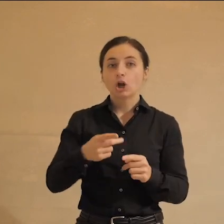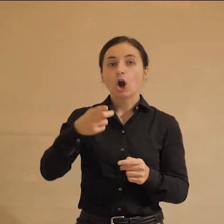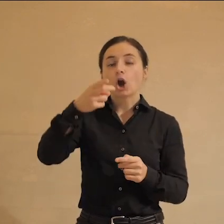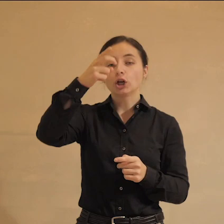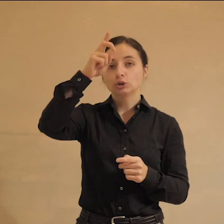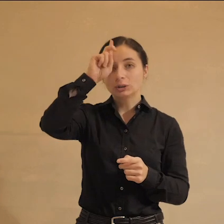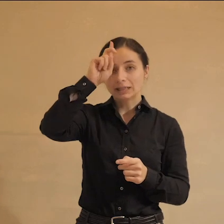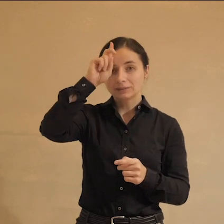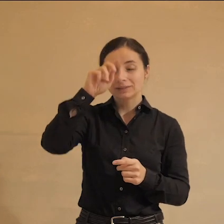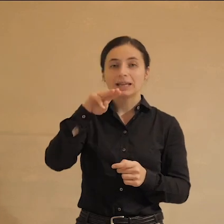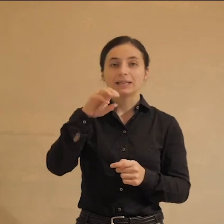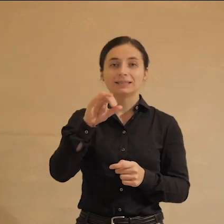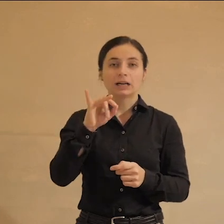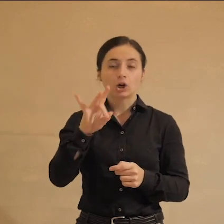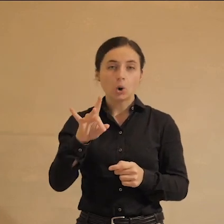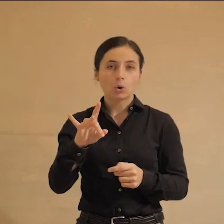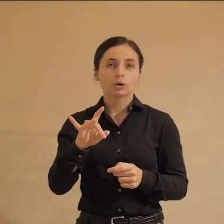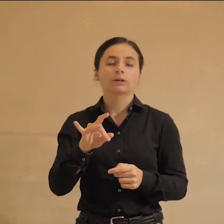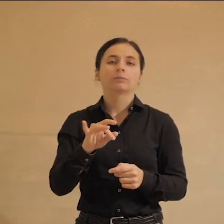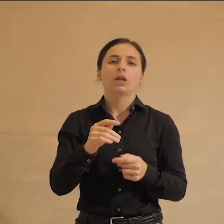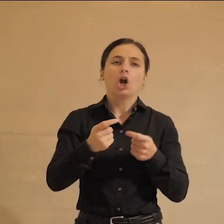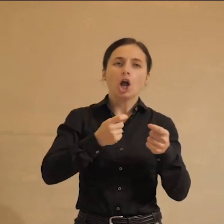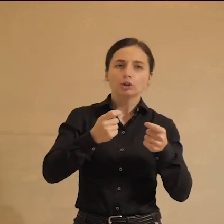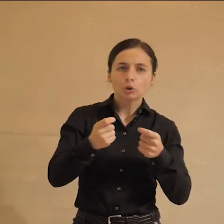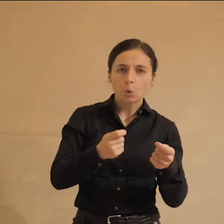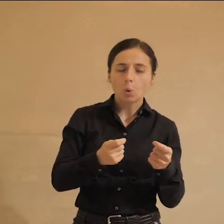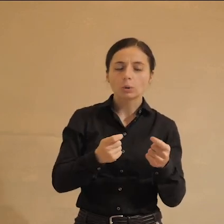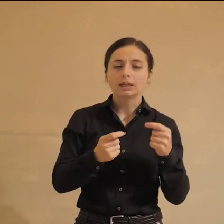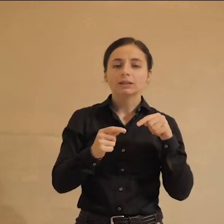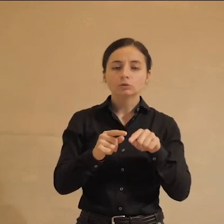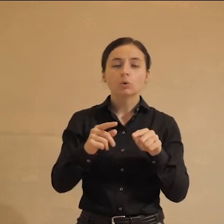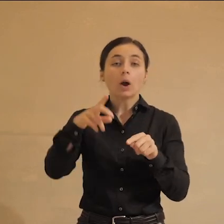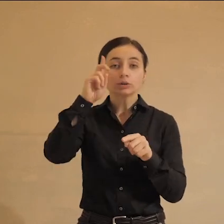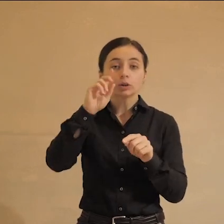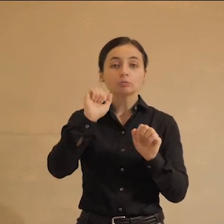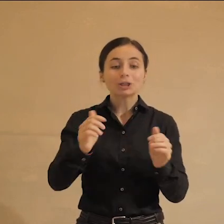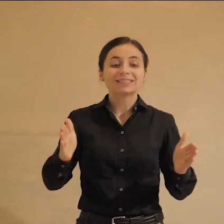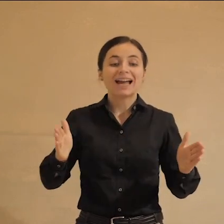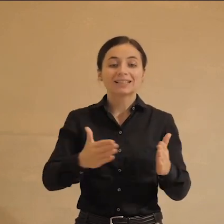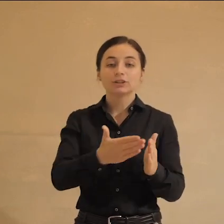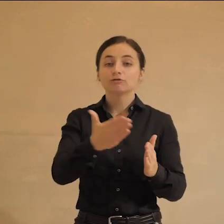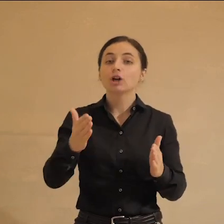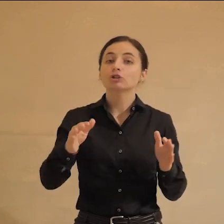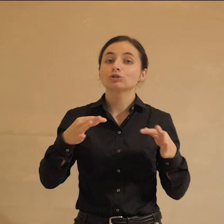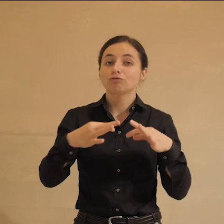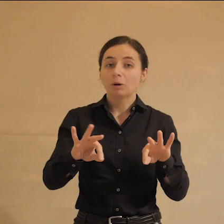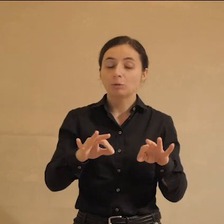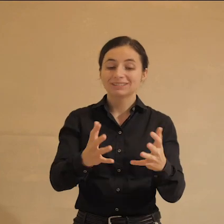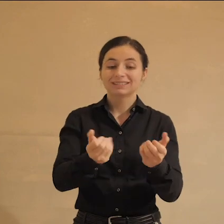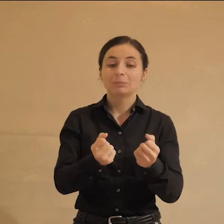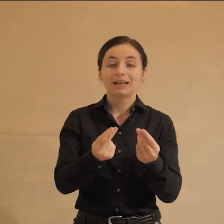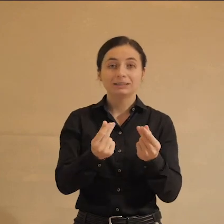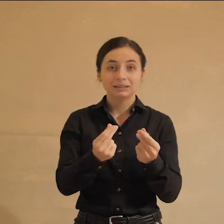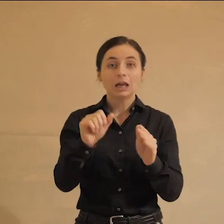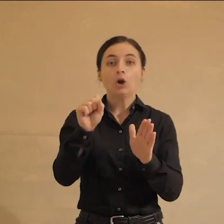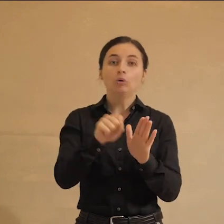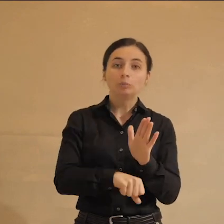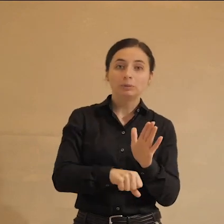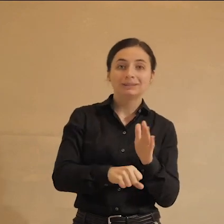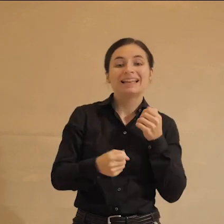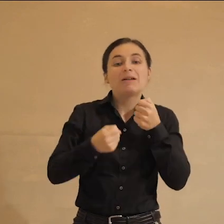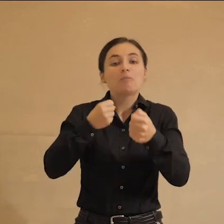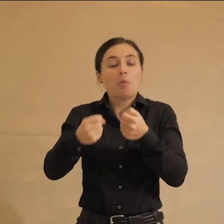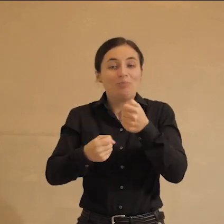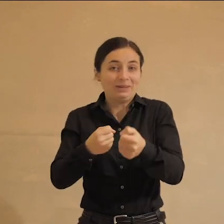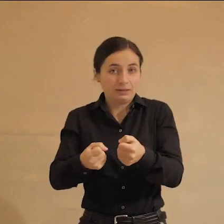государственный террор или прессинг, или контроль состоит в том, что государство может ограничить вашу свободу, забрать ваши деньги и убить вас или побить